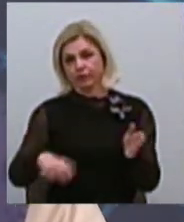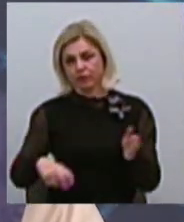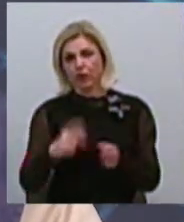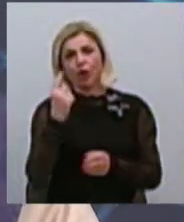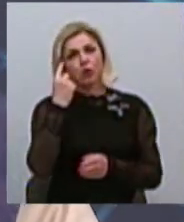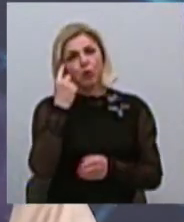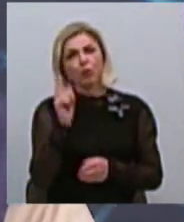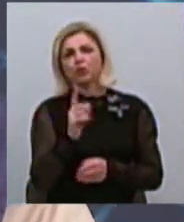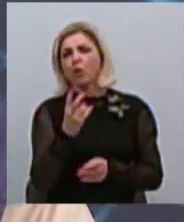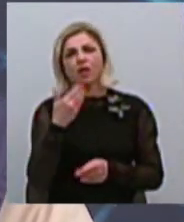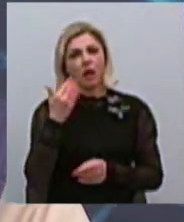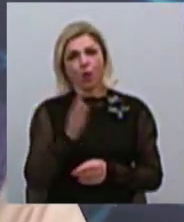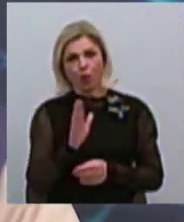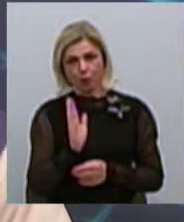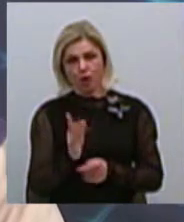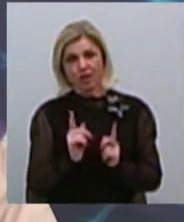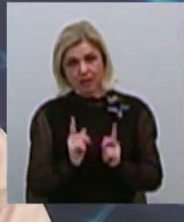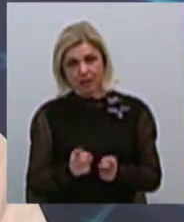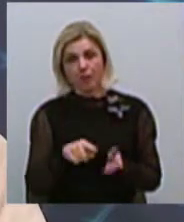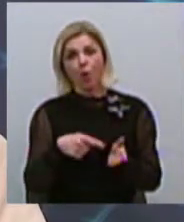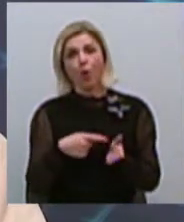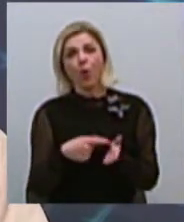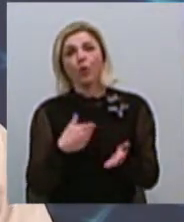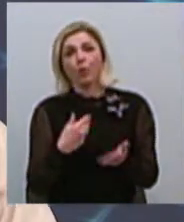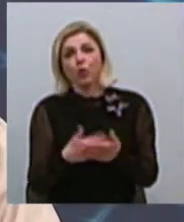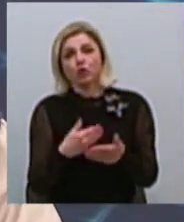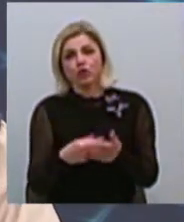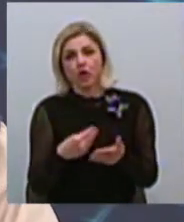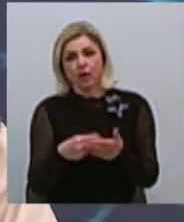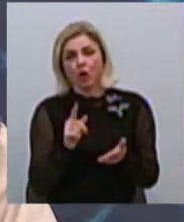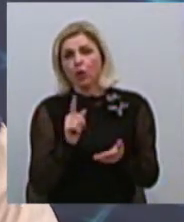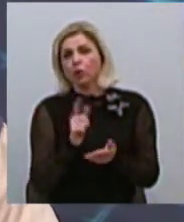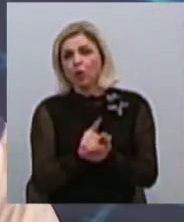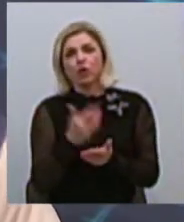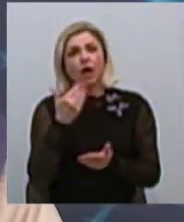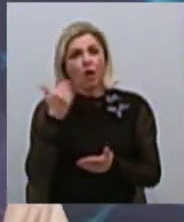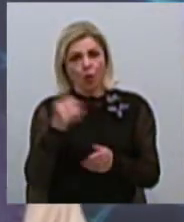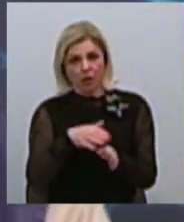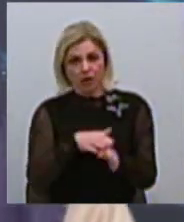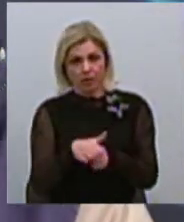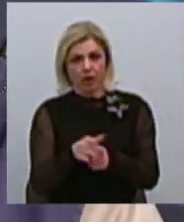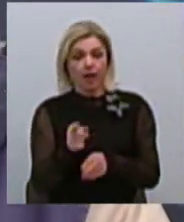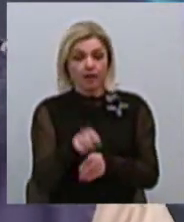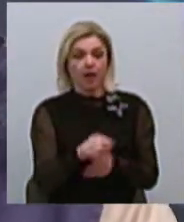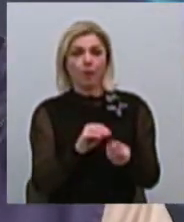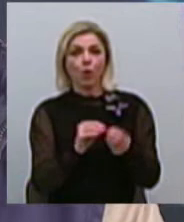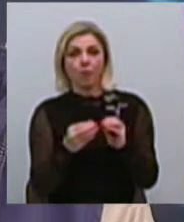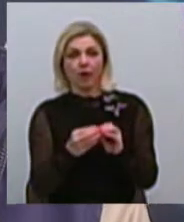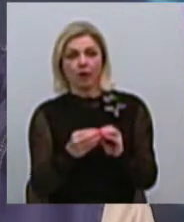дуже легко. А на самом деле, громадський бюджет він повинен дуже легко реалізовуватися. Ті проблеми, о которых